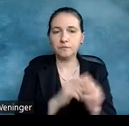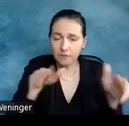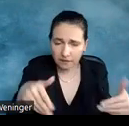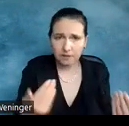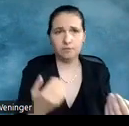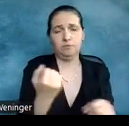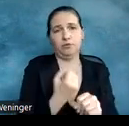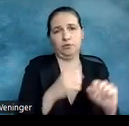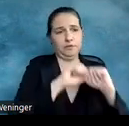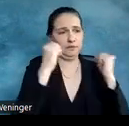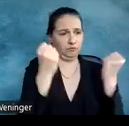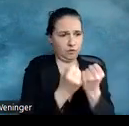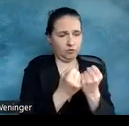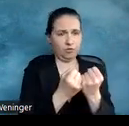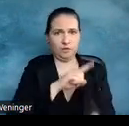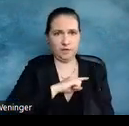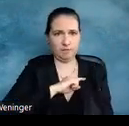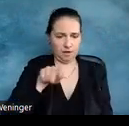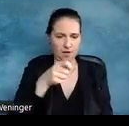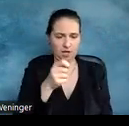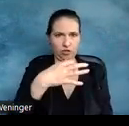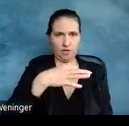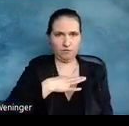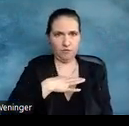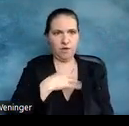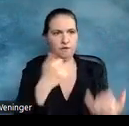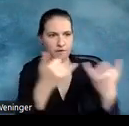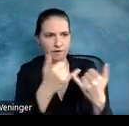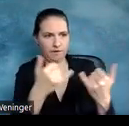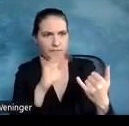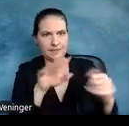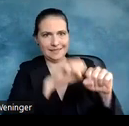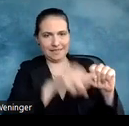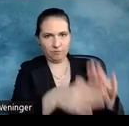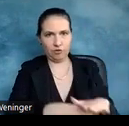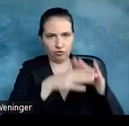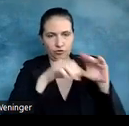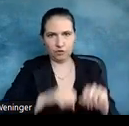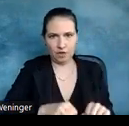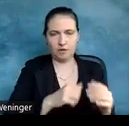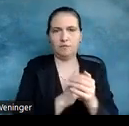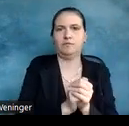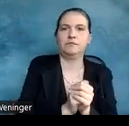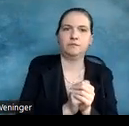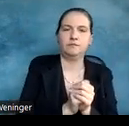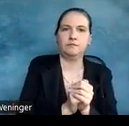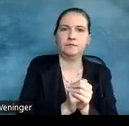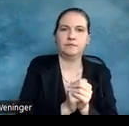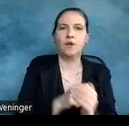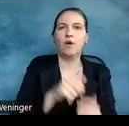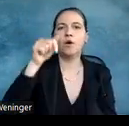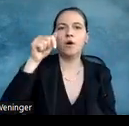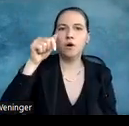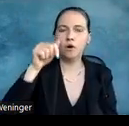Situationen für mich einstellen, mit welcher systemischer Unterstützung mich ein System am besten unterstützt. Heute